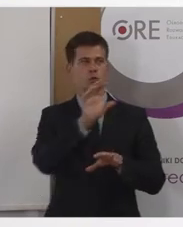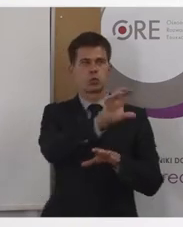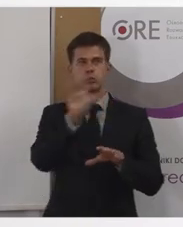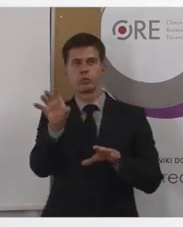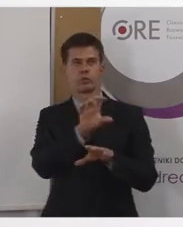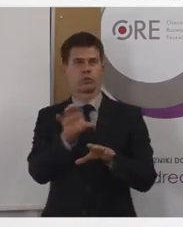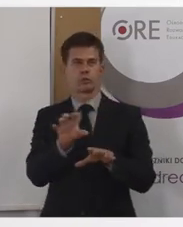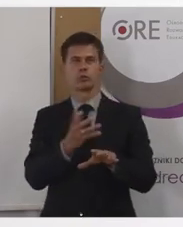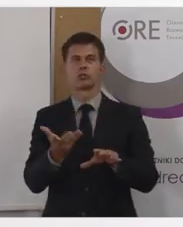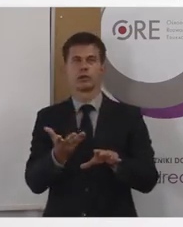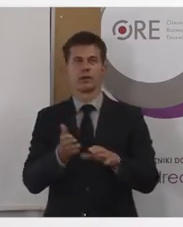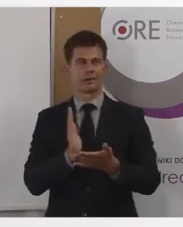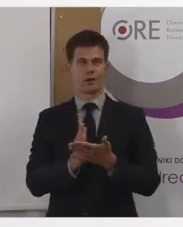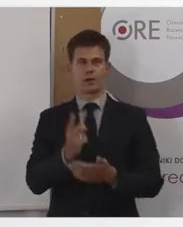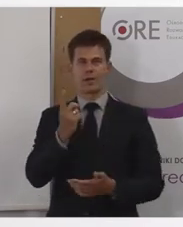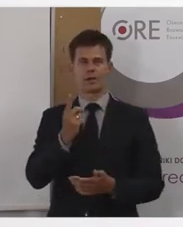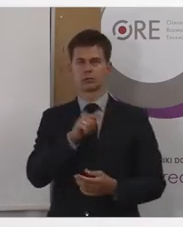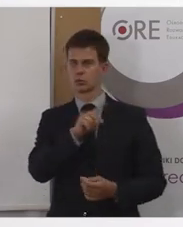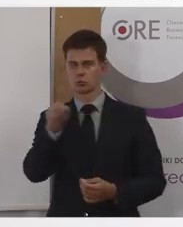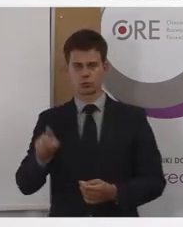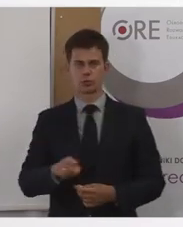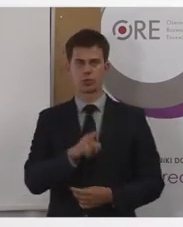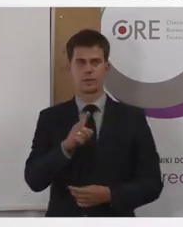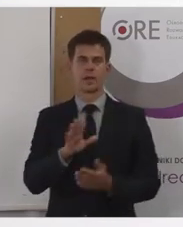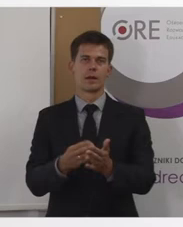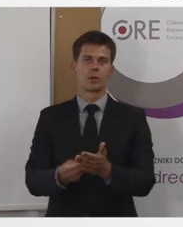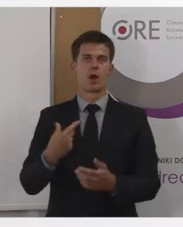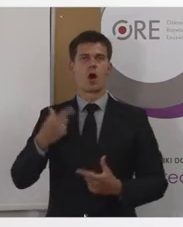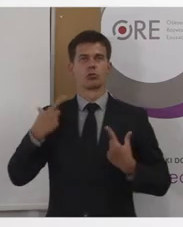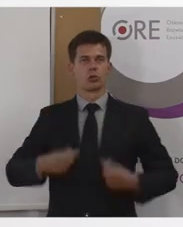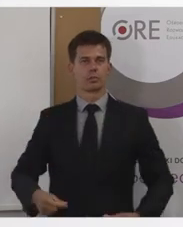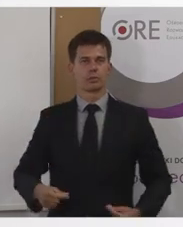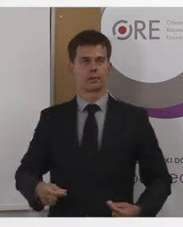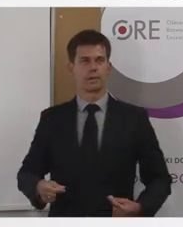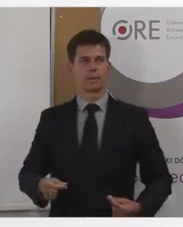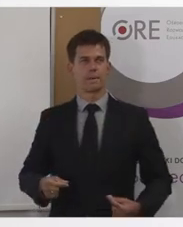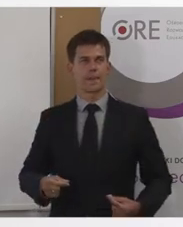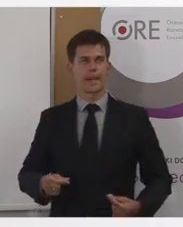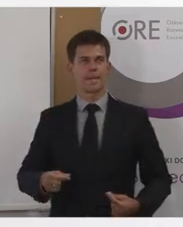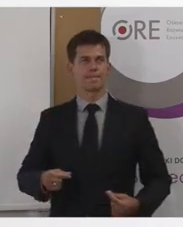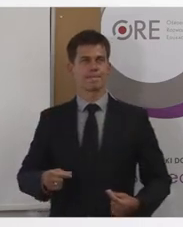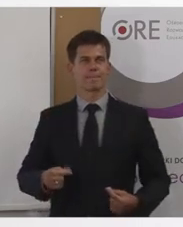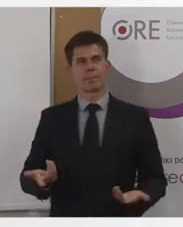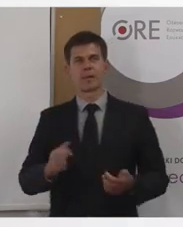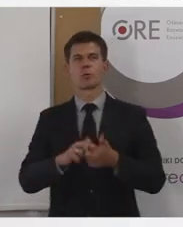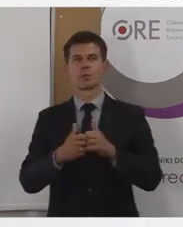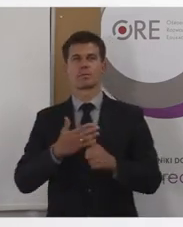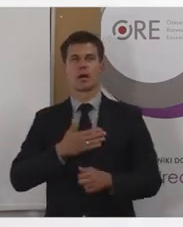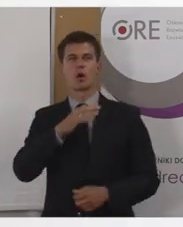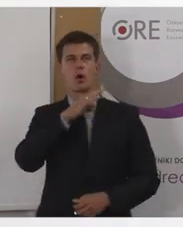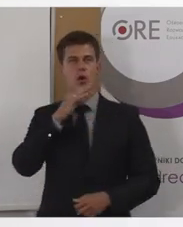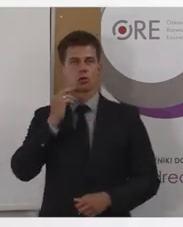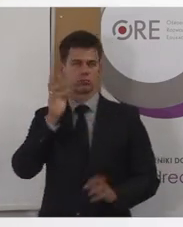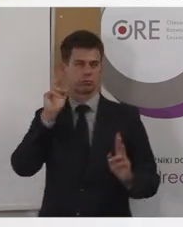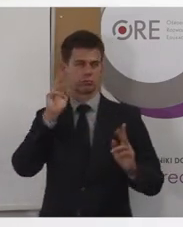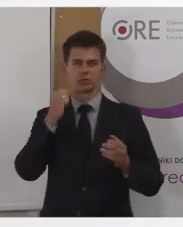podręczniku nie były jednym wyróżnikiem tej treści. Ponieważ osoby, które nie rozpoznają kolorów, albo